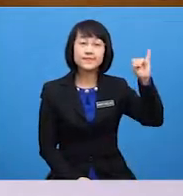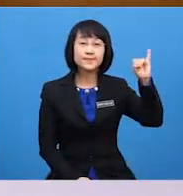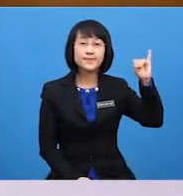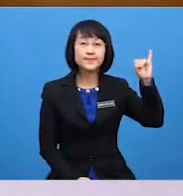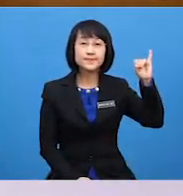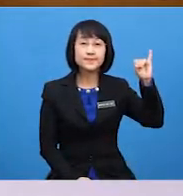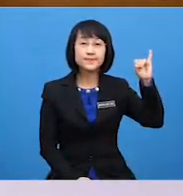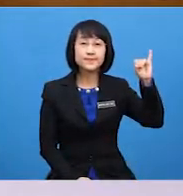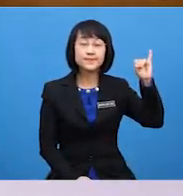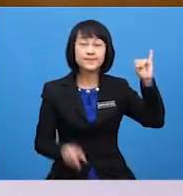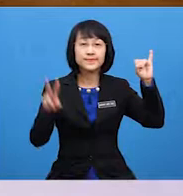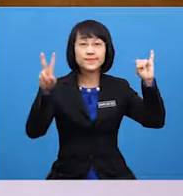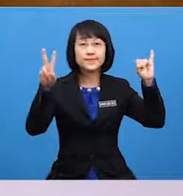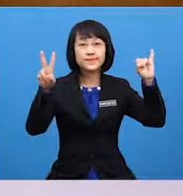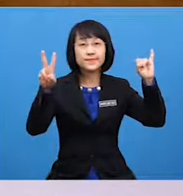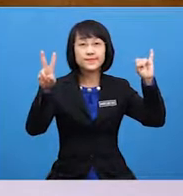Two